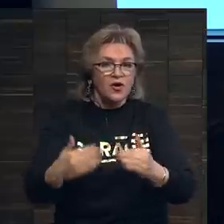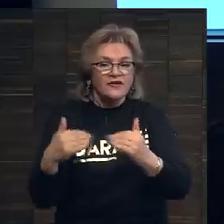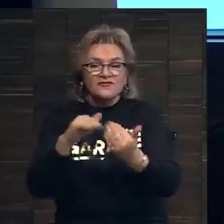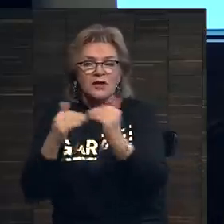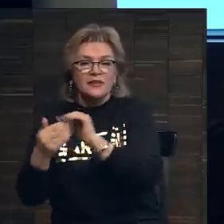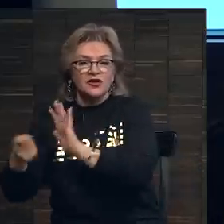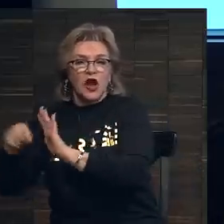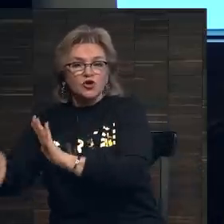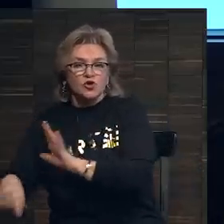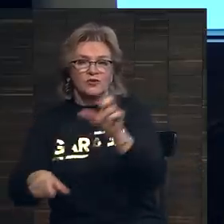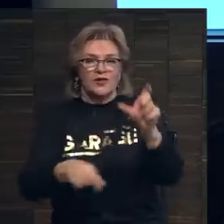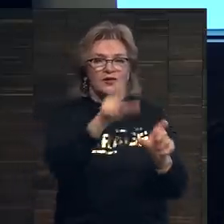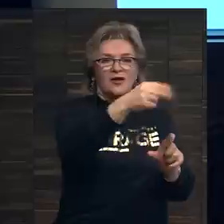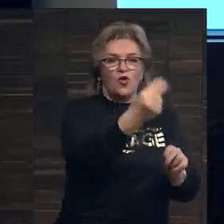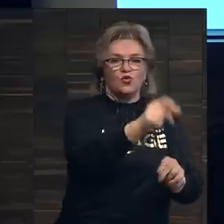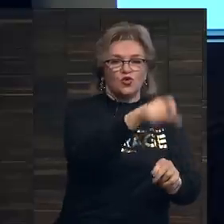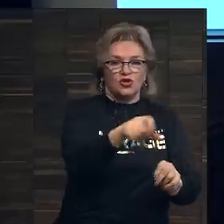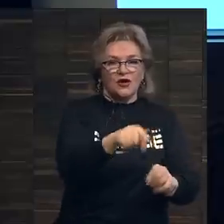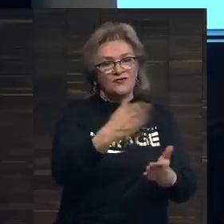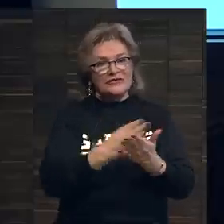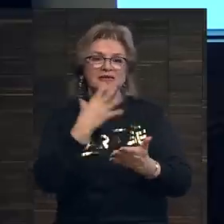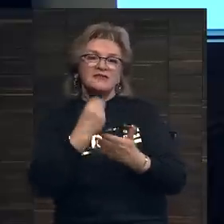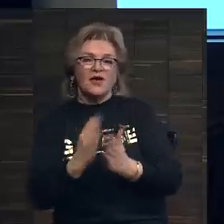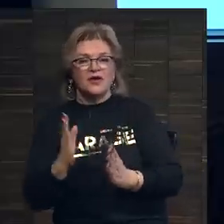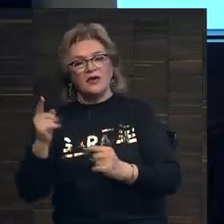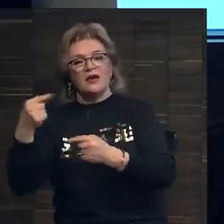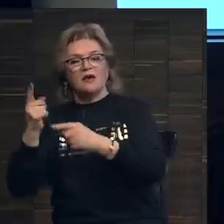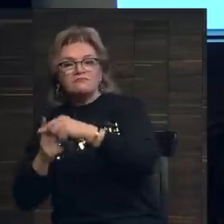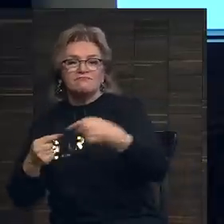взаимоотношения аукционов и художников. Здесь есть свои за и против.